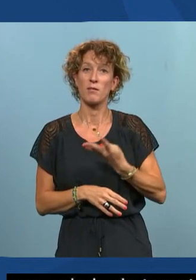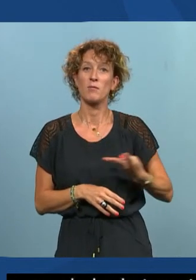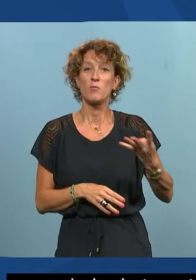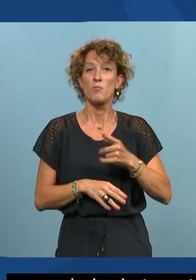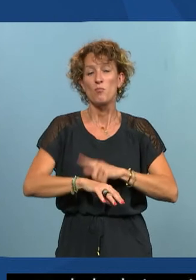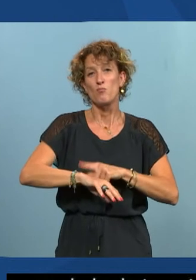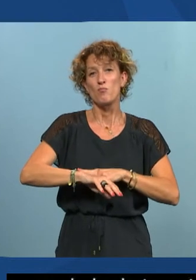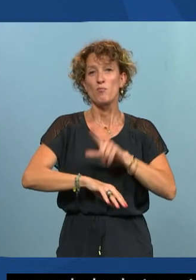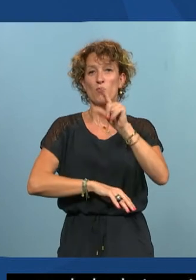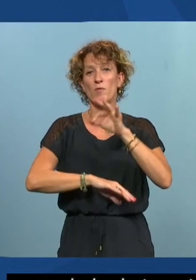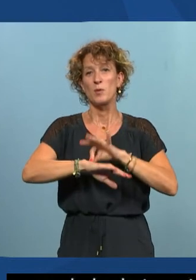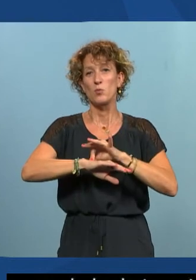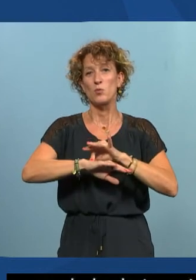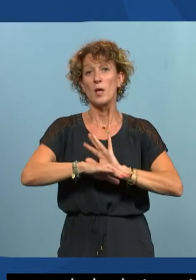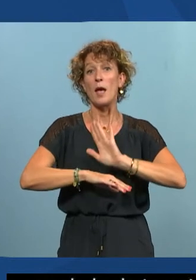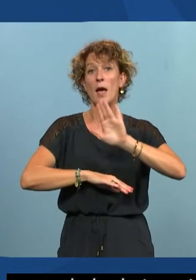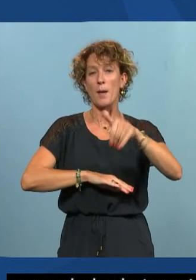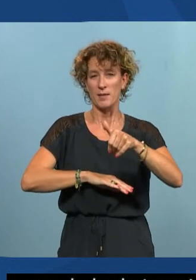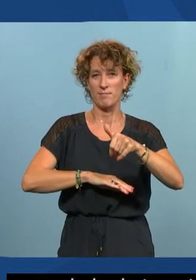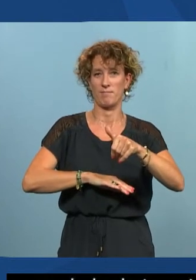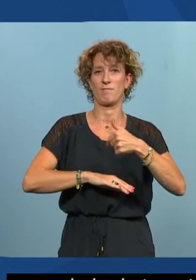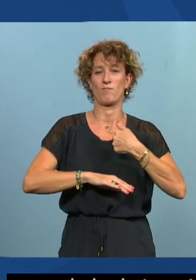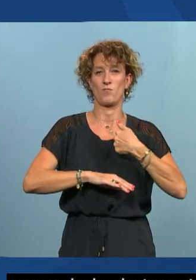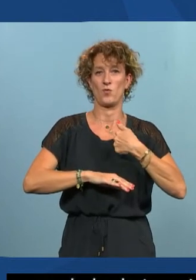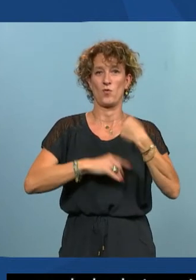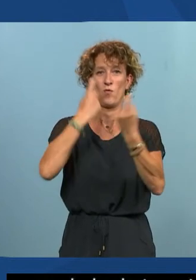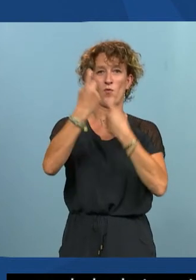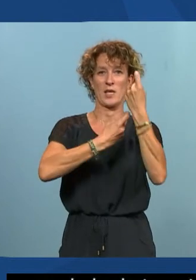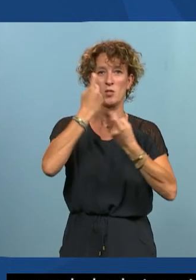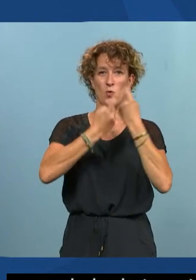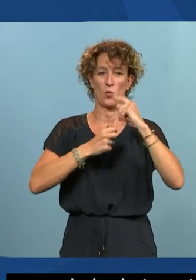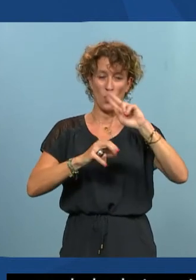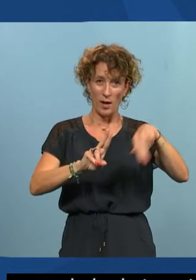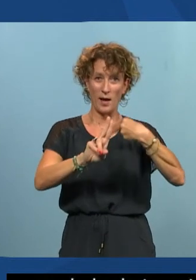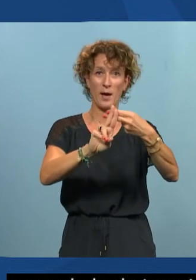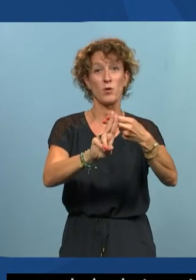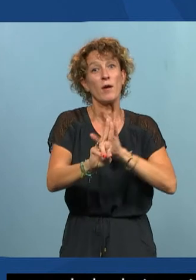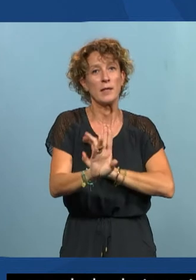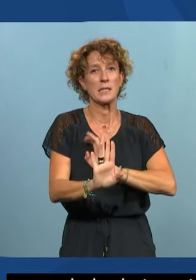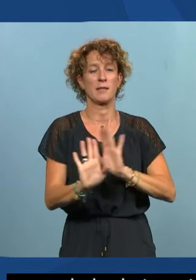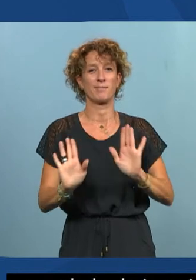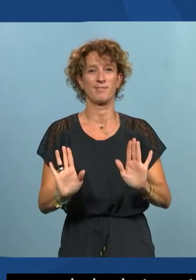20 minutes et puis après on va répondre à vos à vos questions enfin essayer de répondre à vos questions